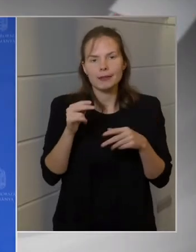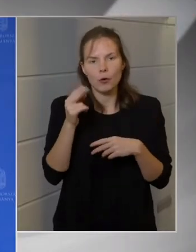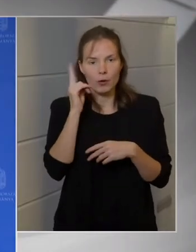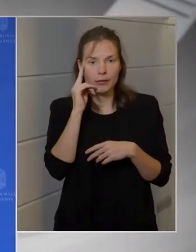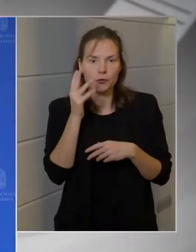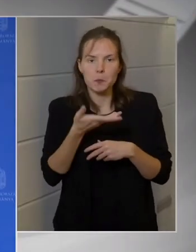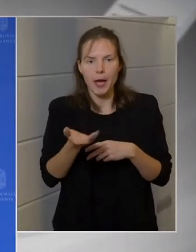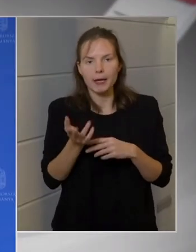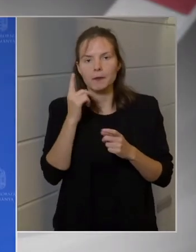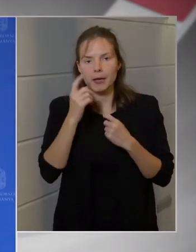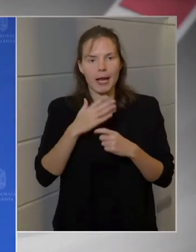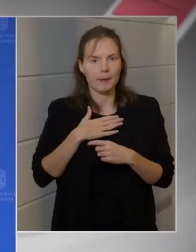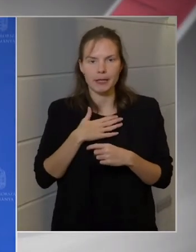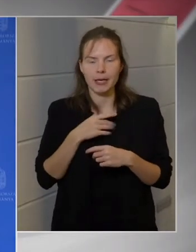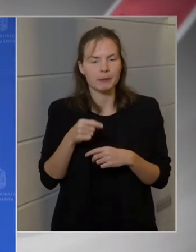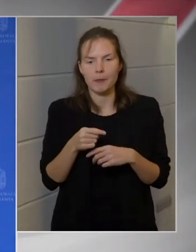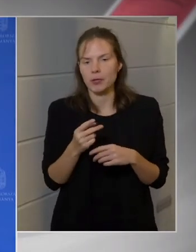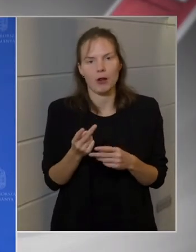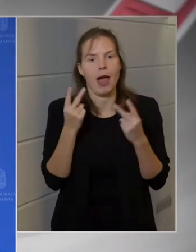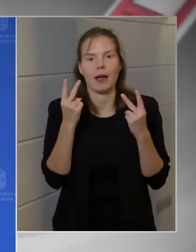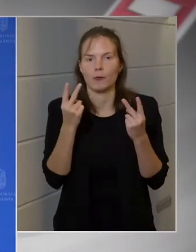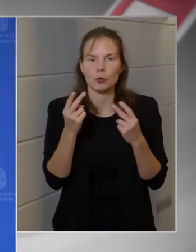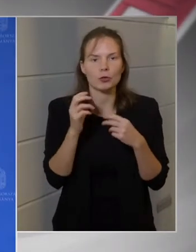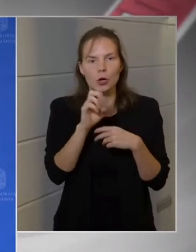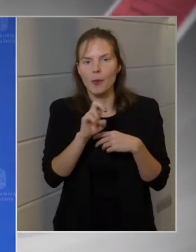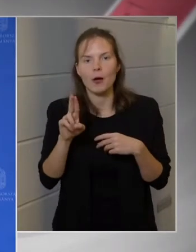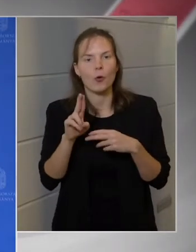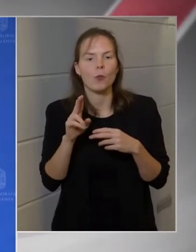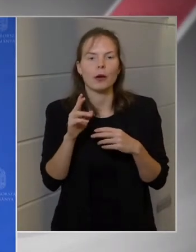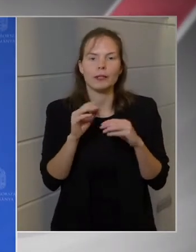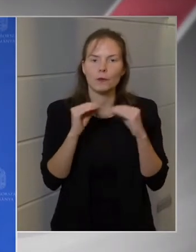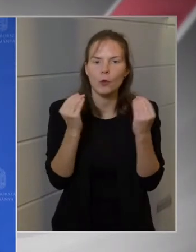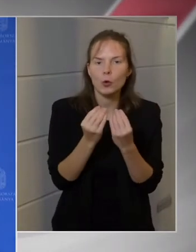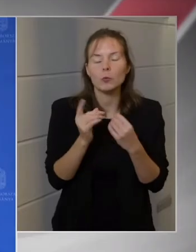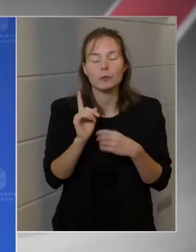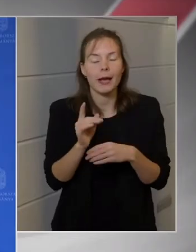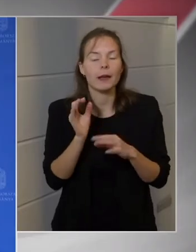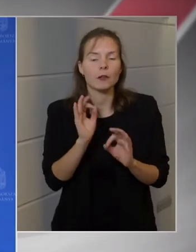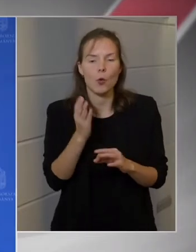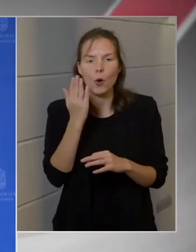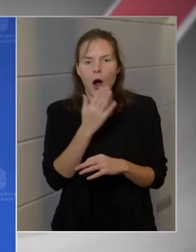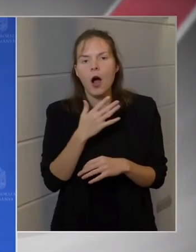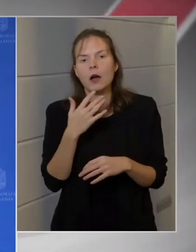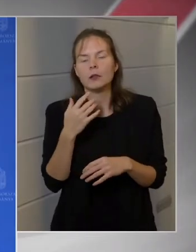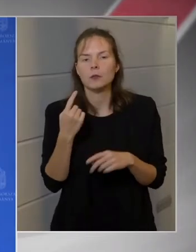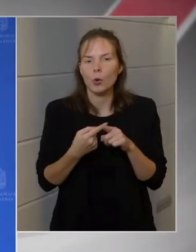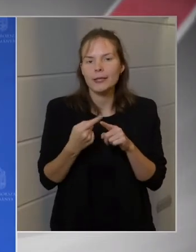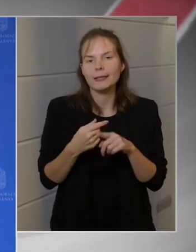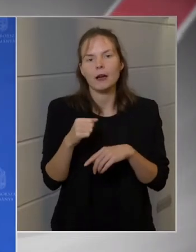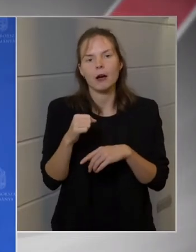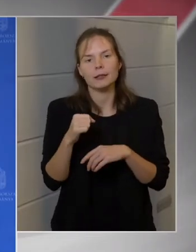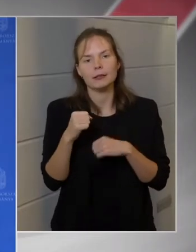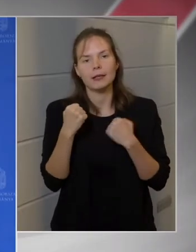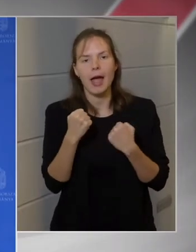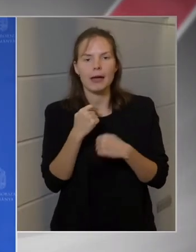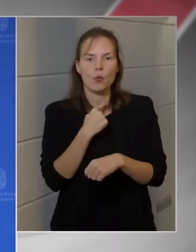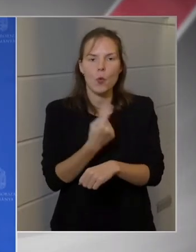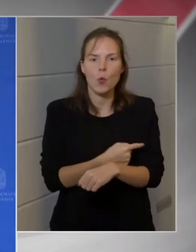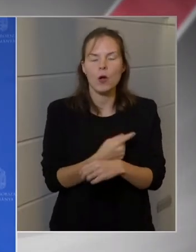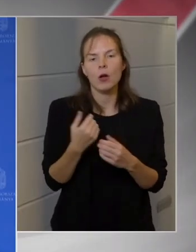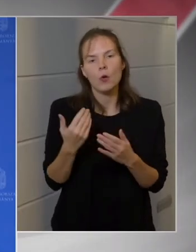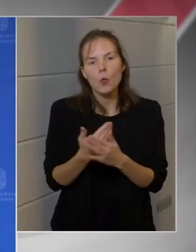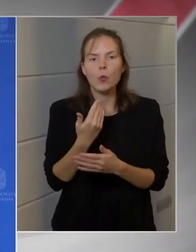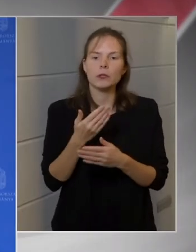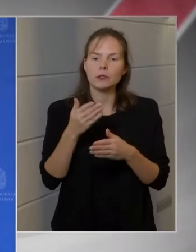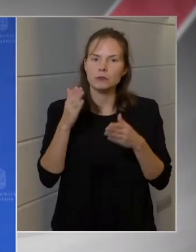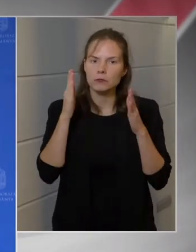én nem tartom a legfontosabb Európai Fórumnak, de kétségkül jobb, hogyha ott is egy politikai erő, egy új konzervatív keresztényon, ott a jobboldali